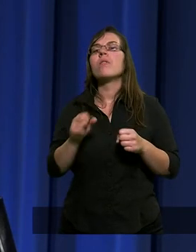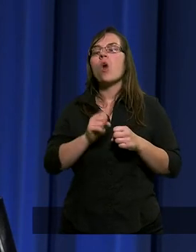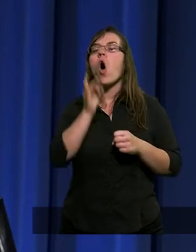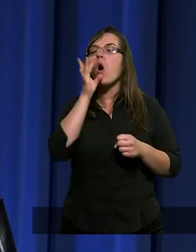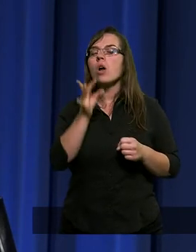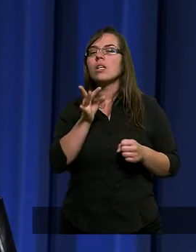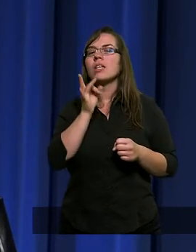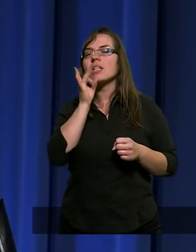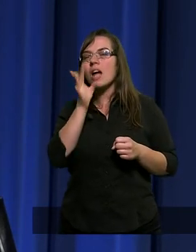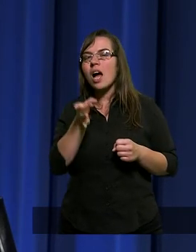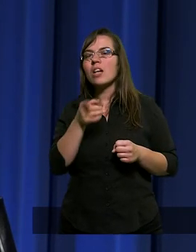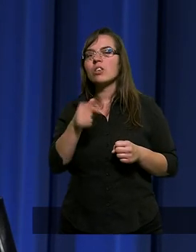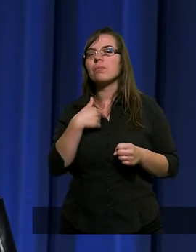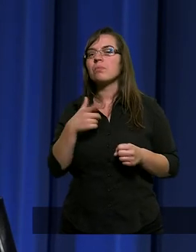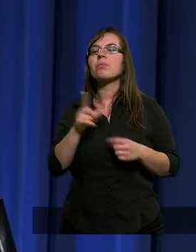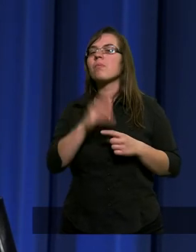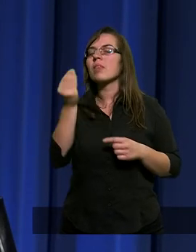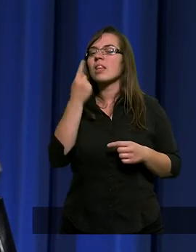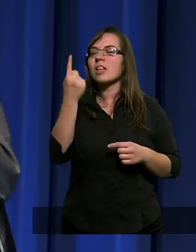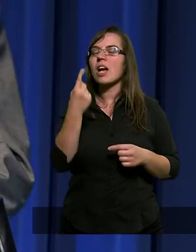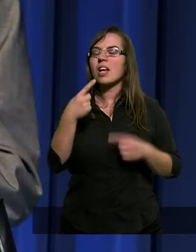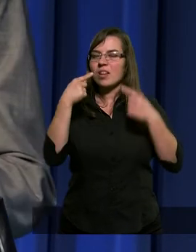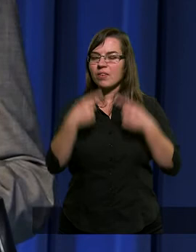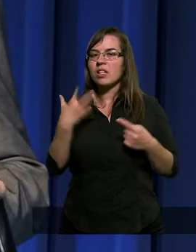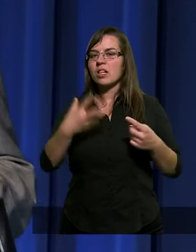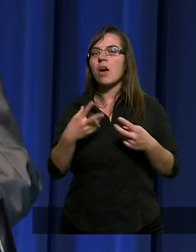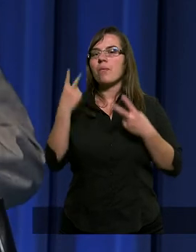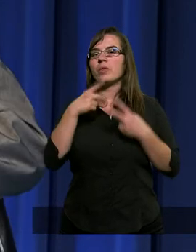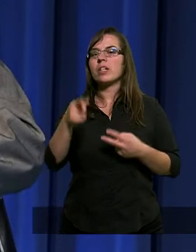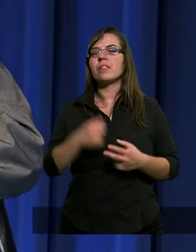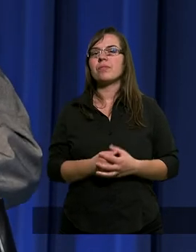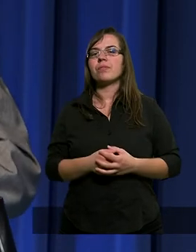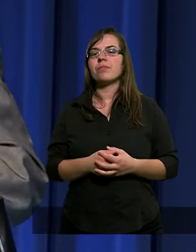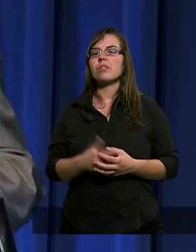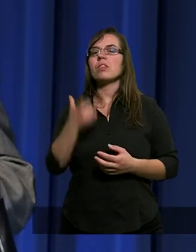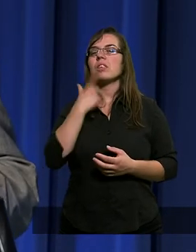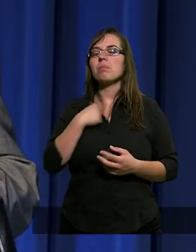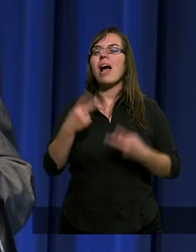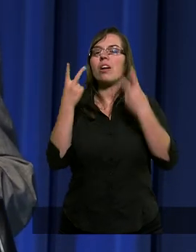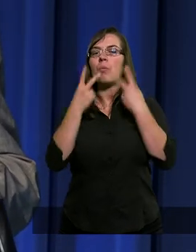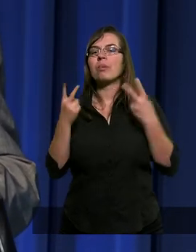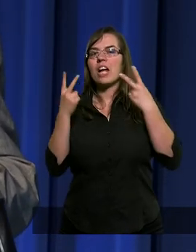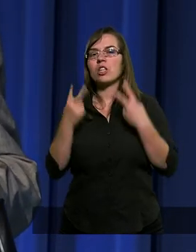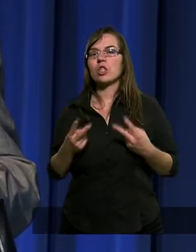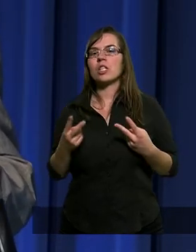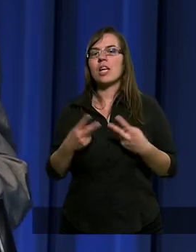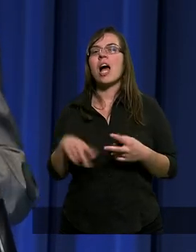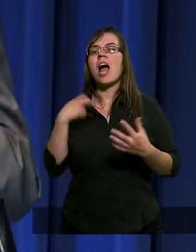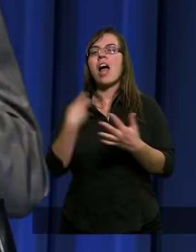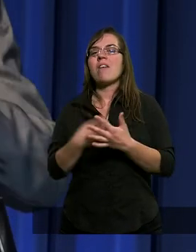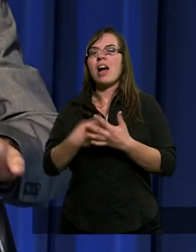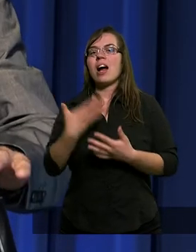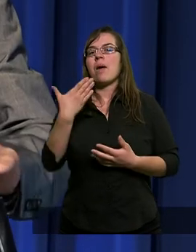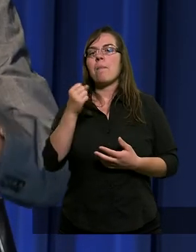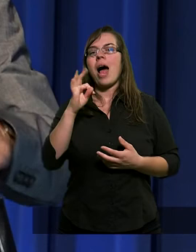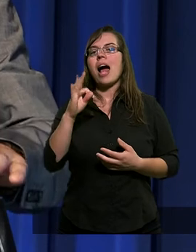oskarża, przychodzi. Ale jeszcze jeden wiersz chciał, pragnę przeczytać z